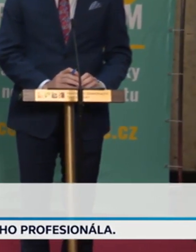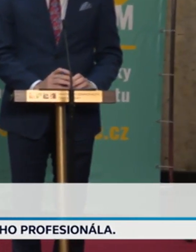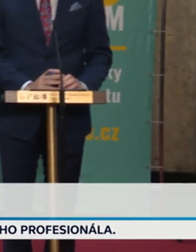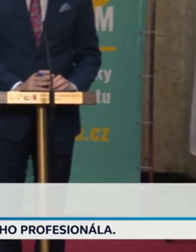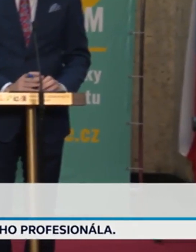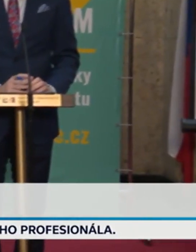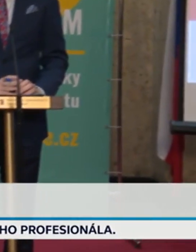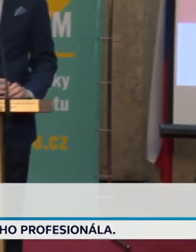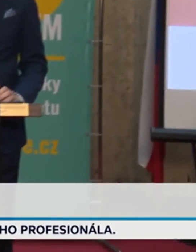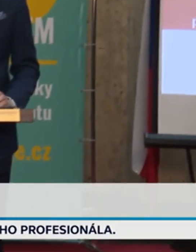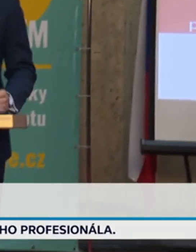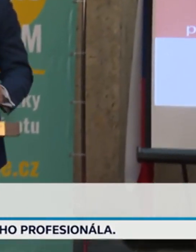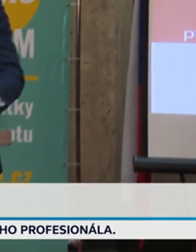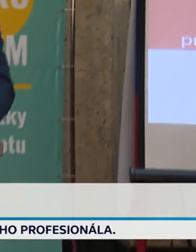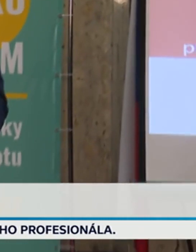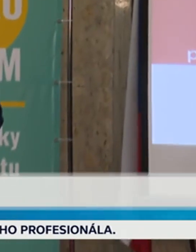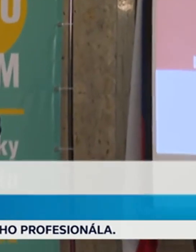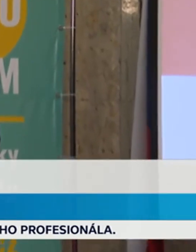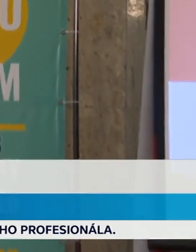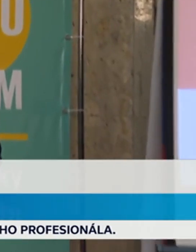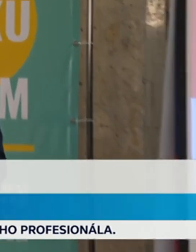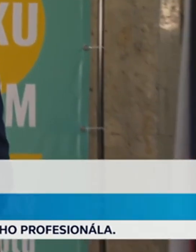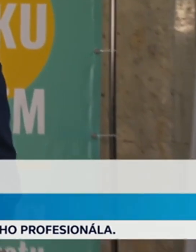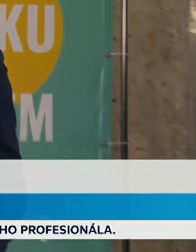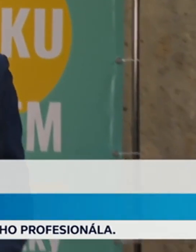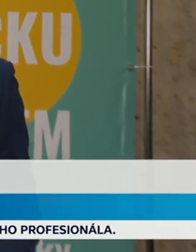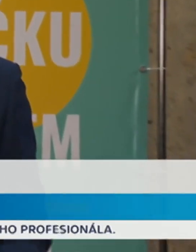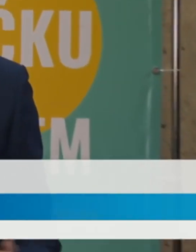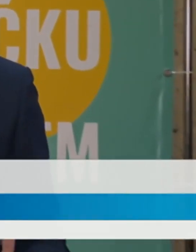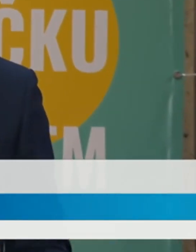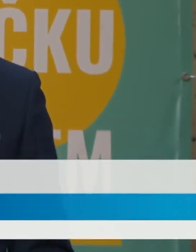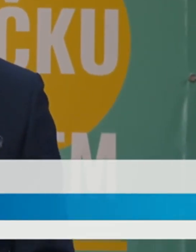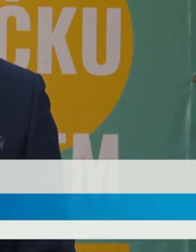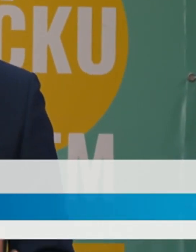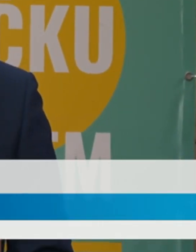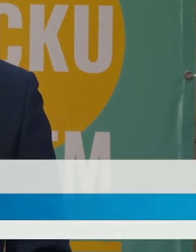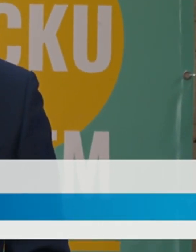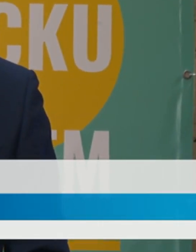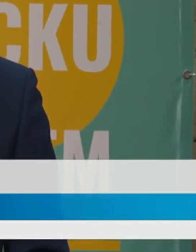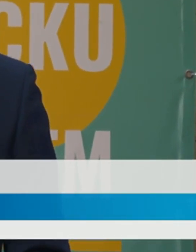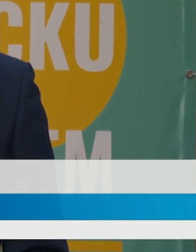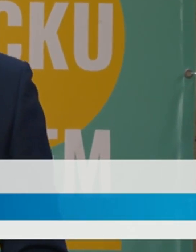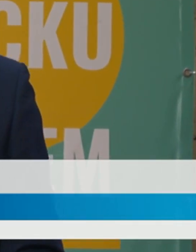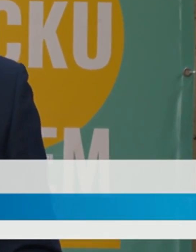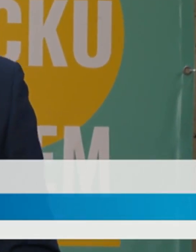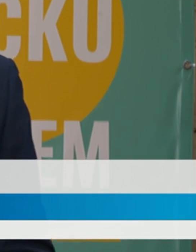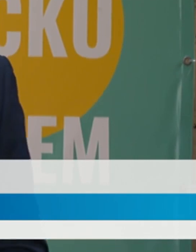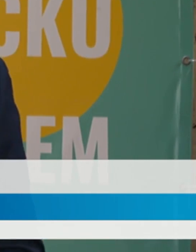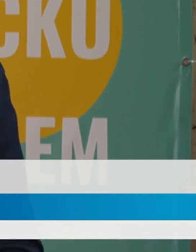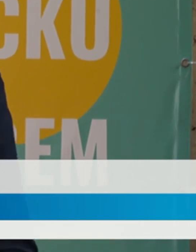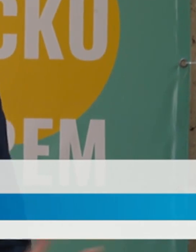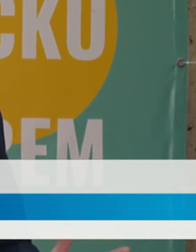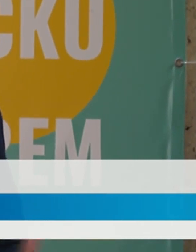ministra o úvodní slovo. Dámy a pánové, dobrý den. My jsme nesvolili počase opět tiskovou